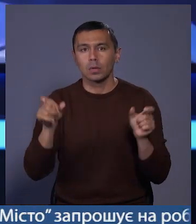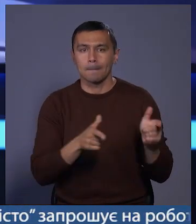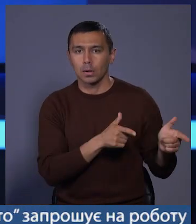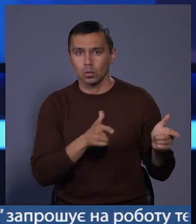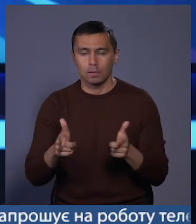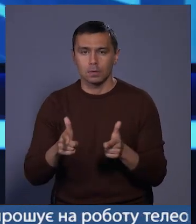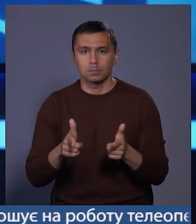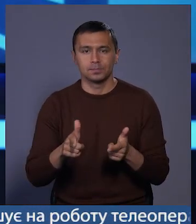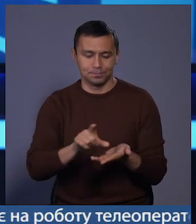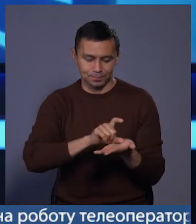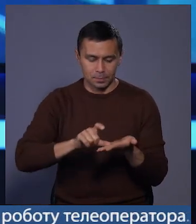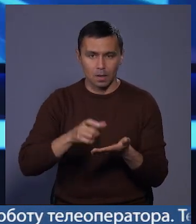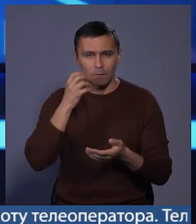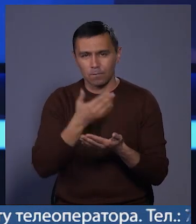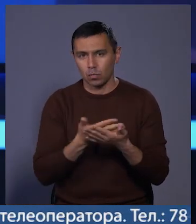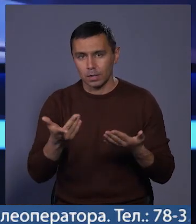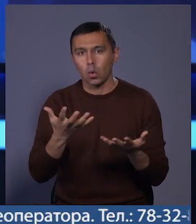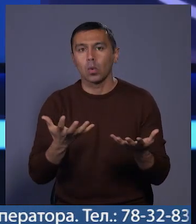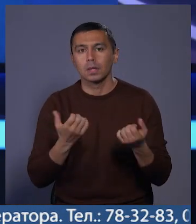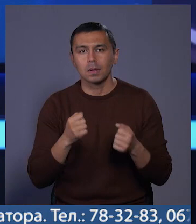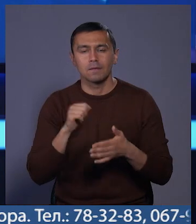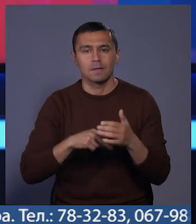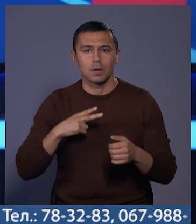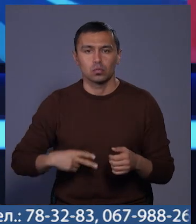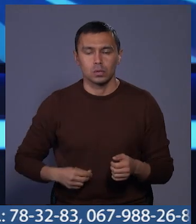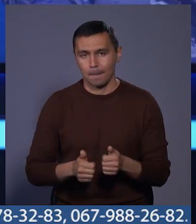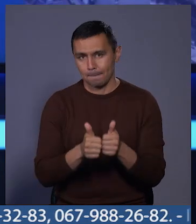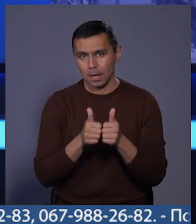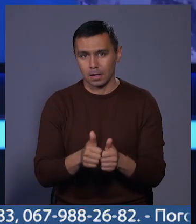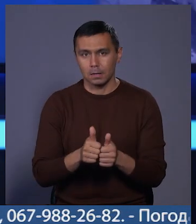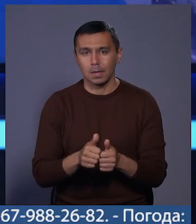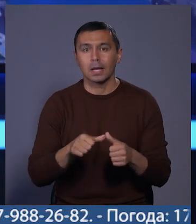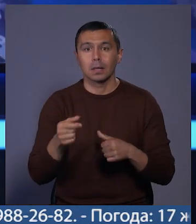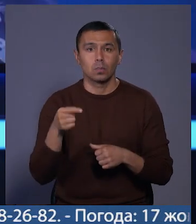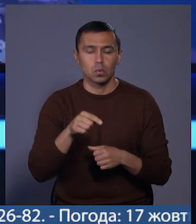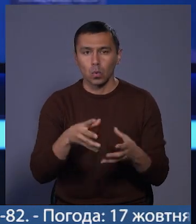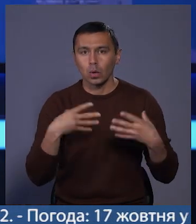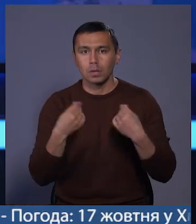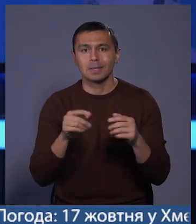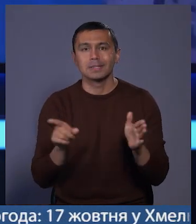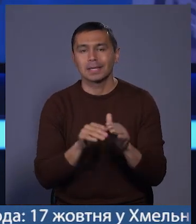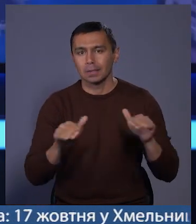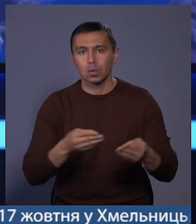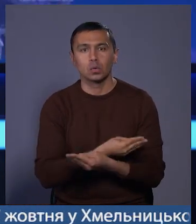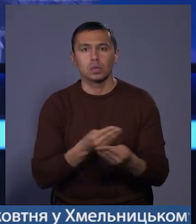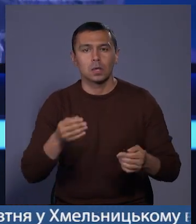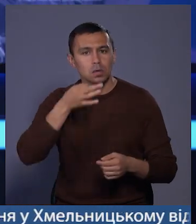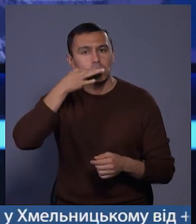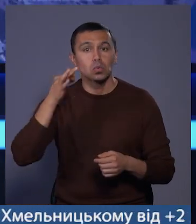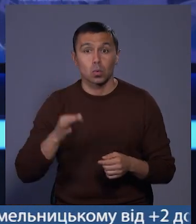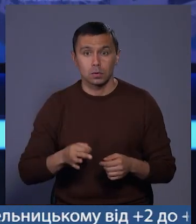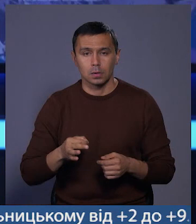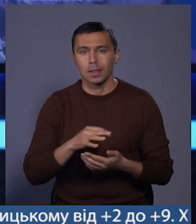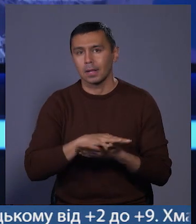підготували консервовані фрукти, їх отримали від французьких партнерів. Крім того, родинам із дітьми роздали солодощі.